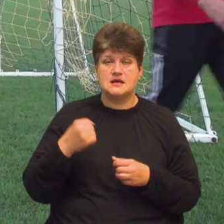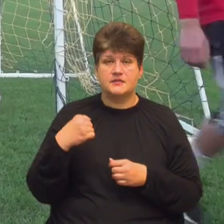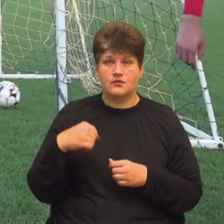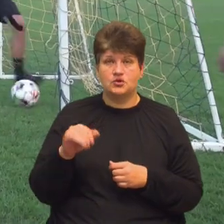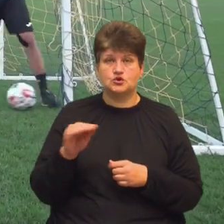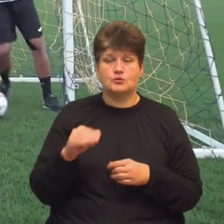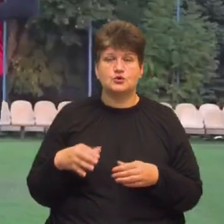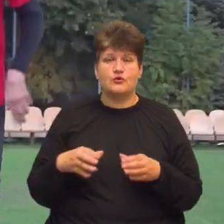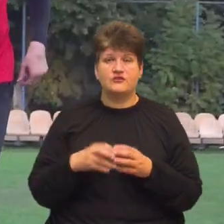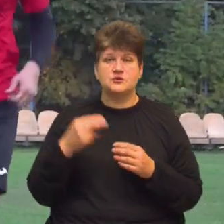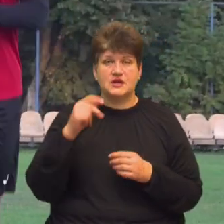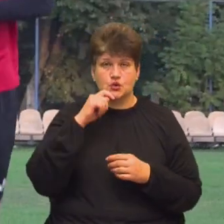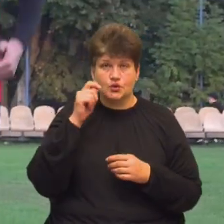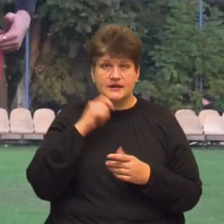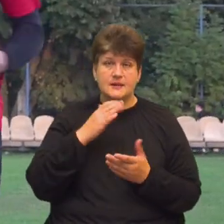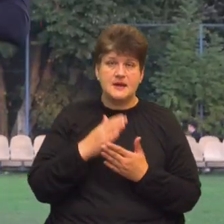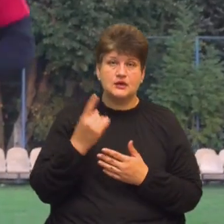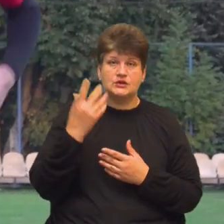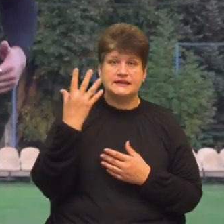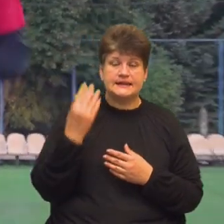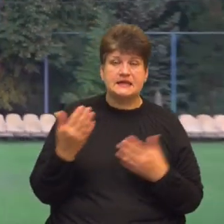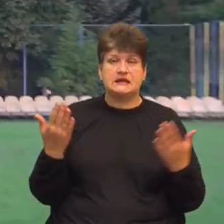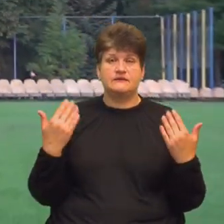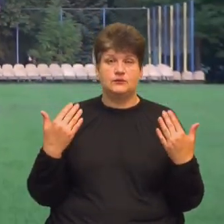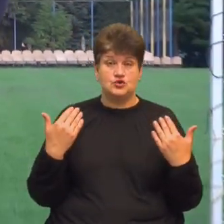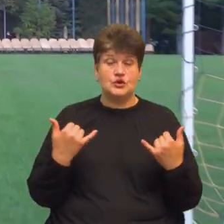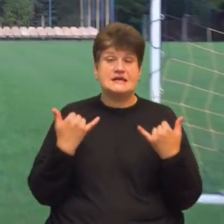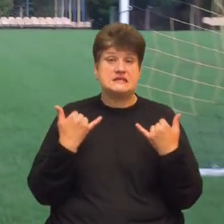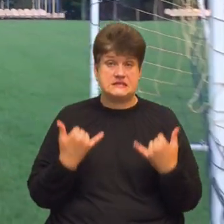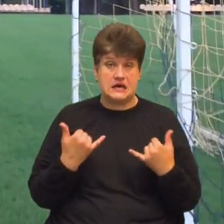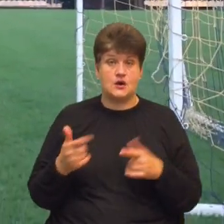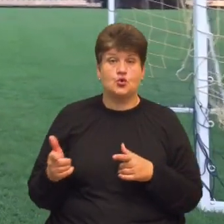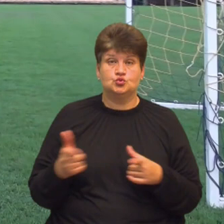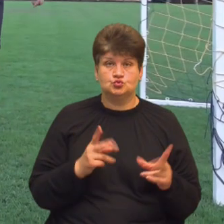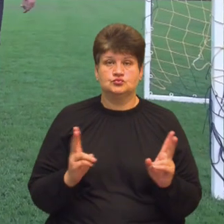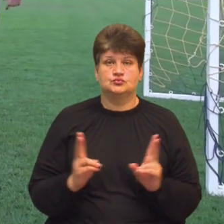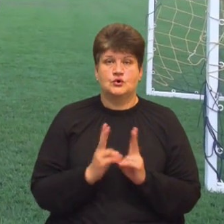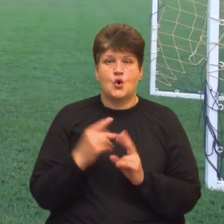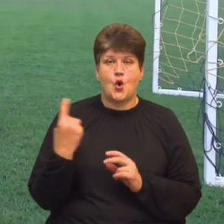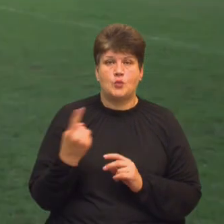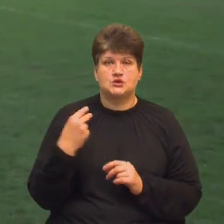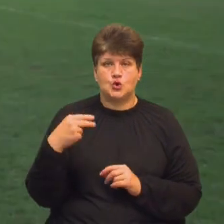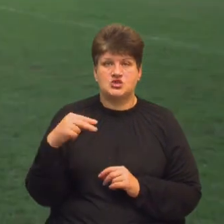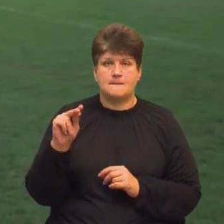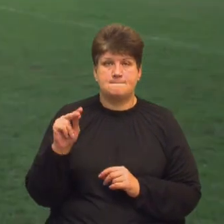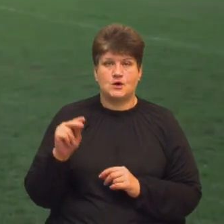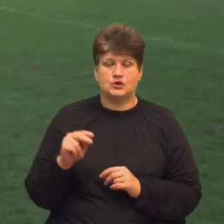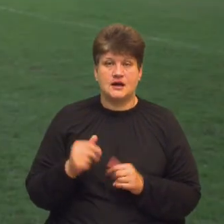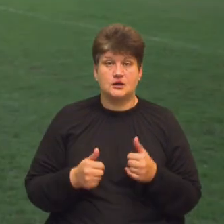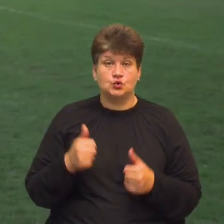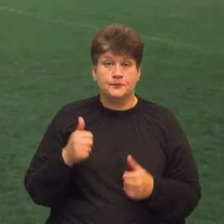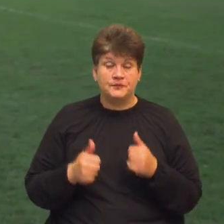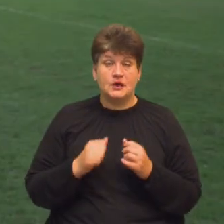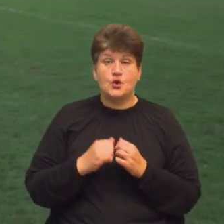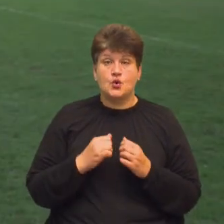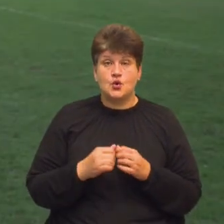України серед матерів, мали один день відпочинку. Зараз готується до поєдинку обласного чемпіонату. До кожного матчу готується